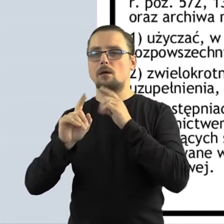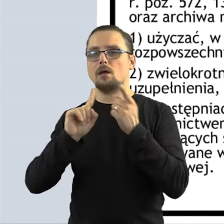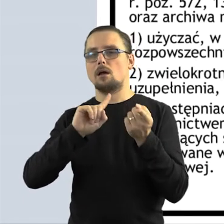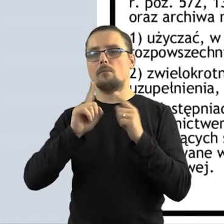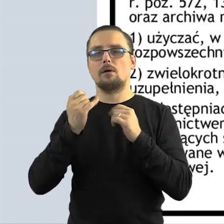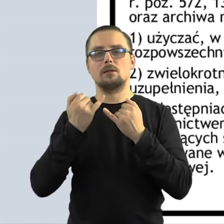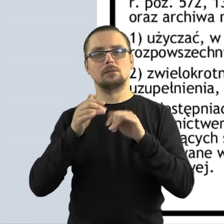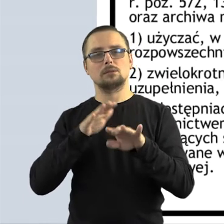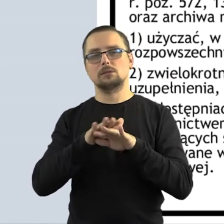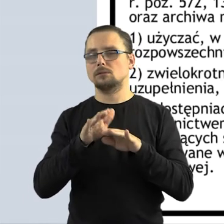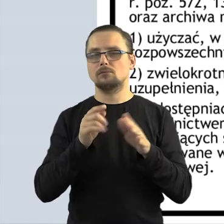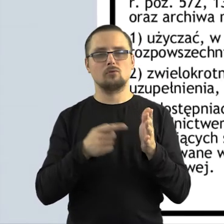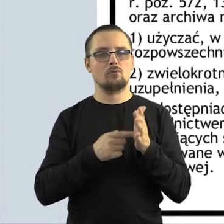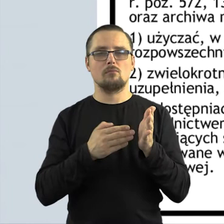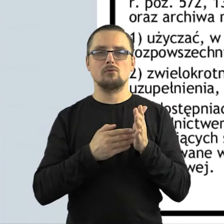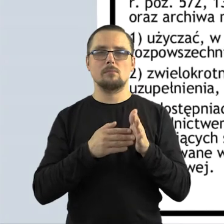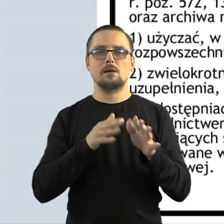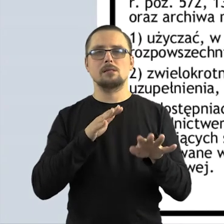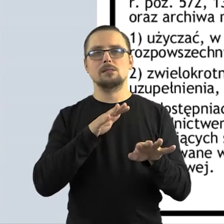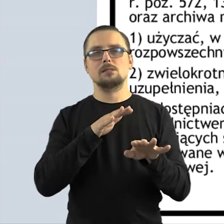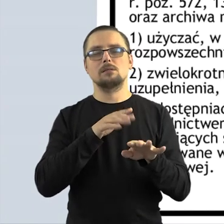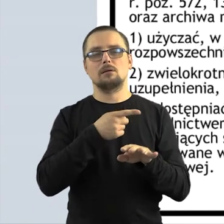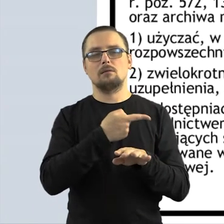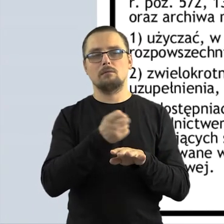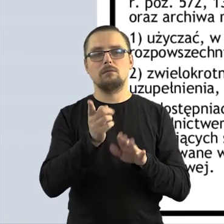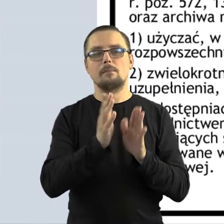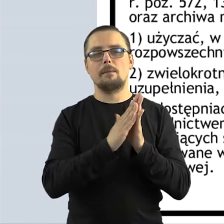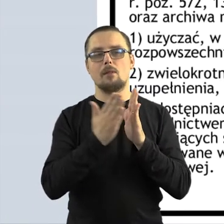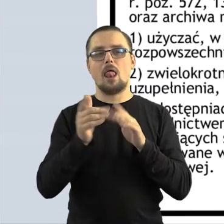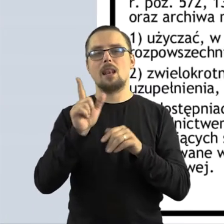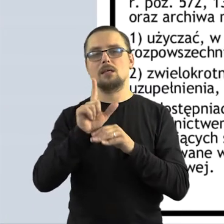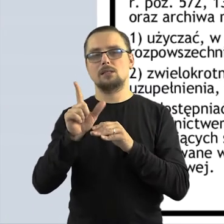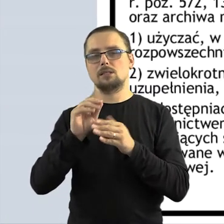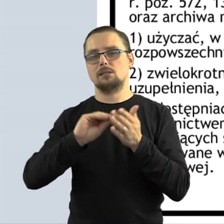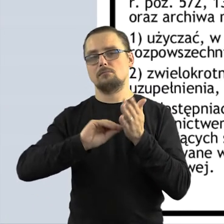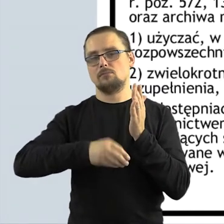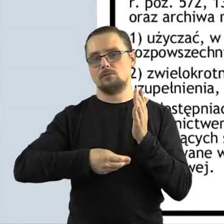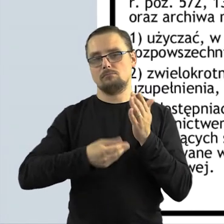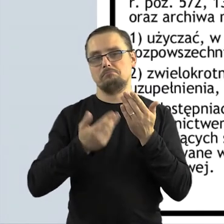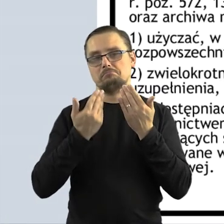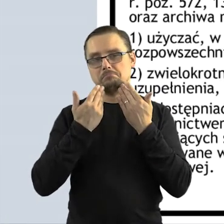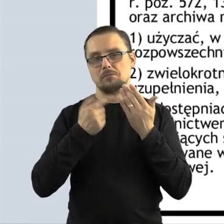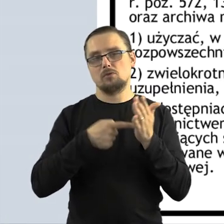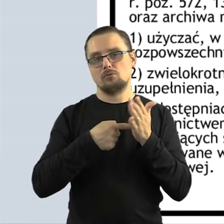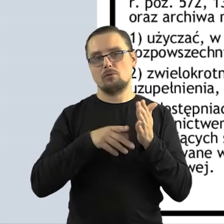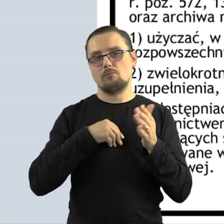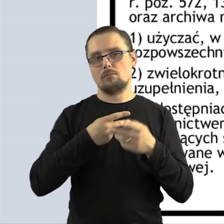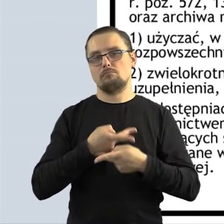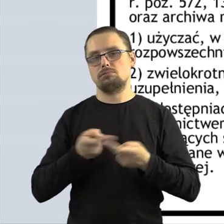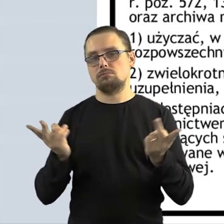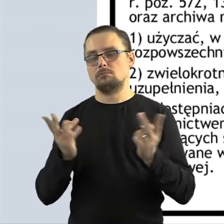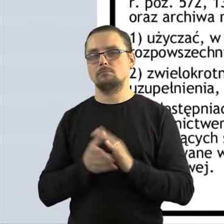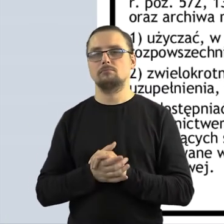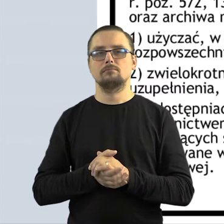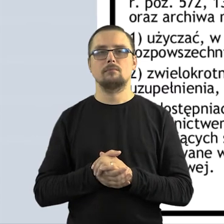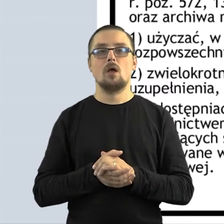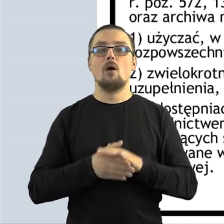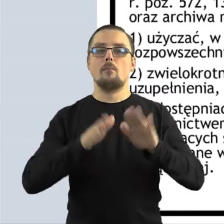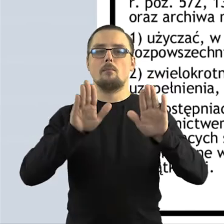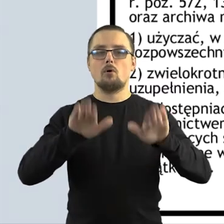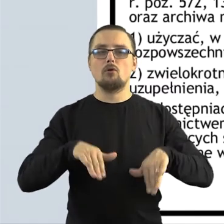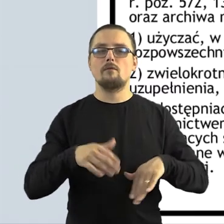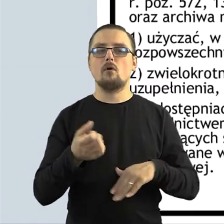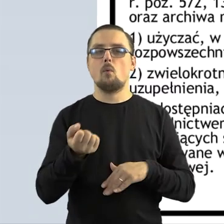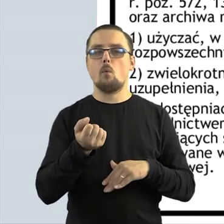systemu, musi być podpisana przez Państwa jako bibliotekę licencja, która umożliwia tego typu rozpowszechnianie, bo dozwolony użytek